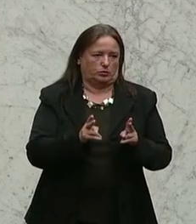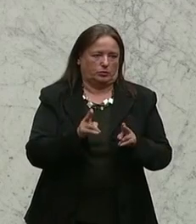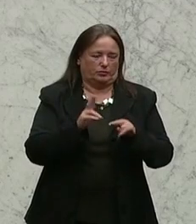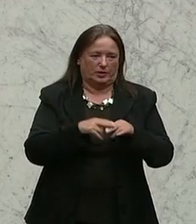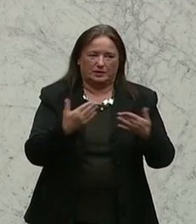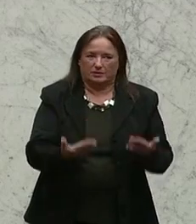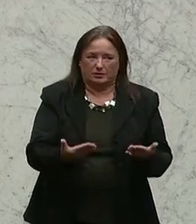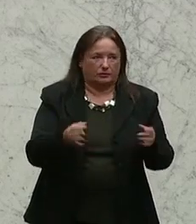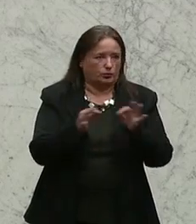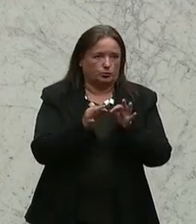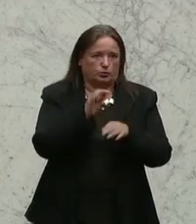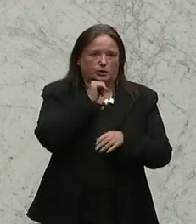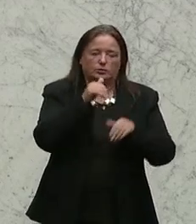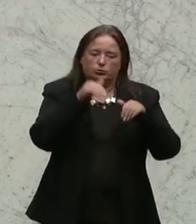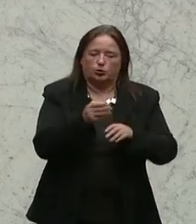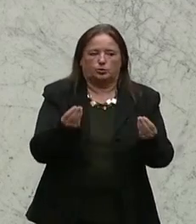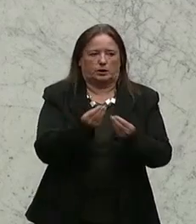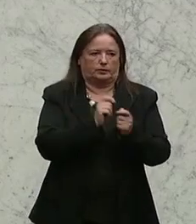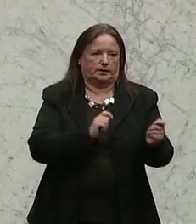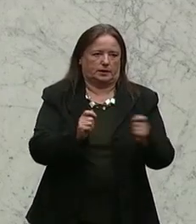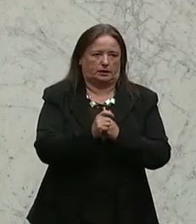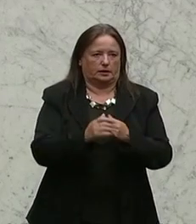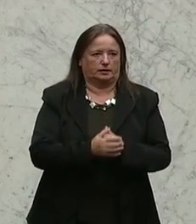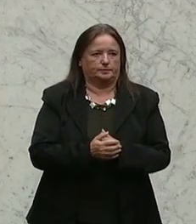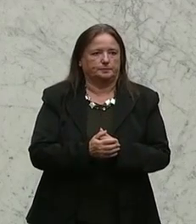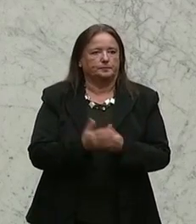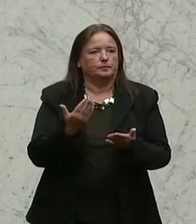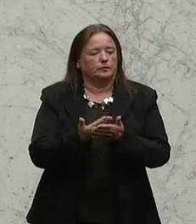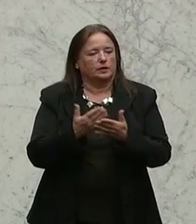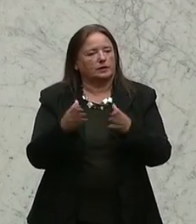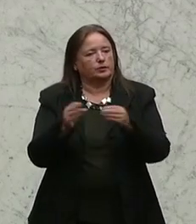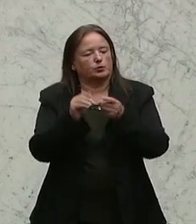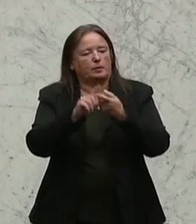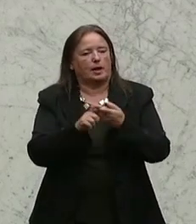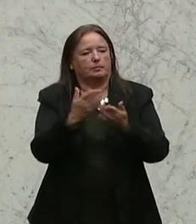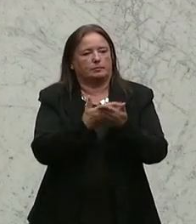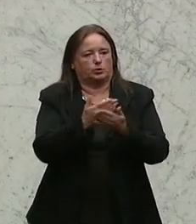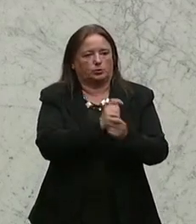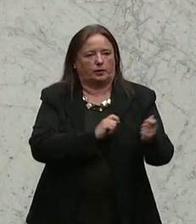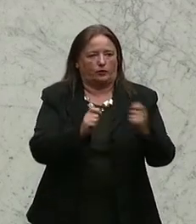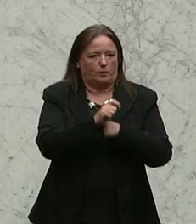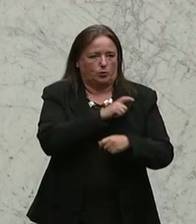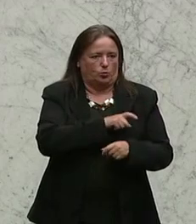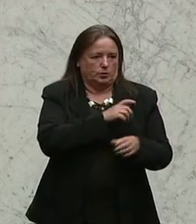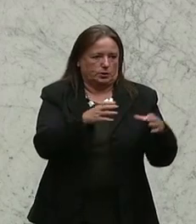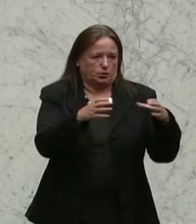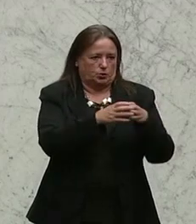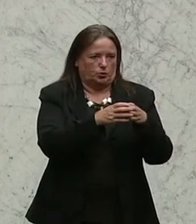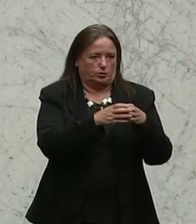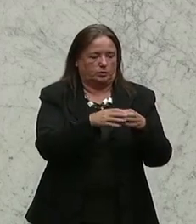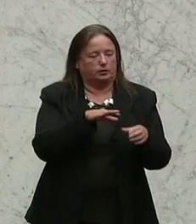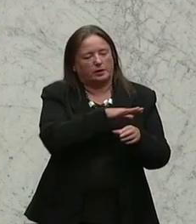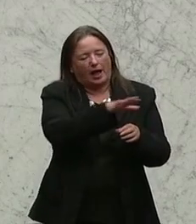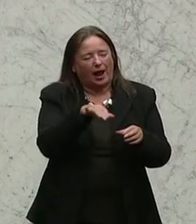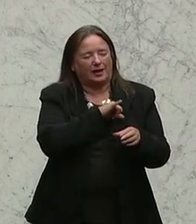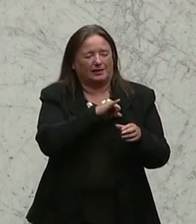ändern. In dem Zusammenhang Bildungsreformkommission, das wurde heute auch schon mehrfach gesagt, dass nicht alle Stakeholder oder alle